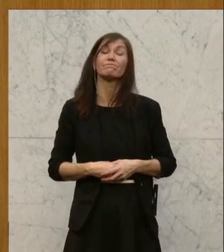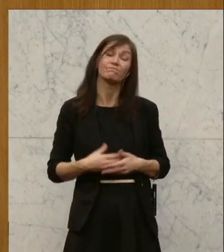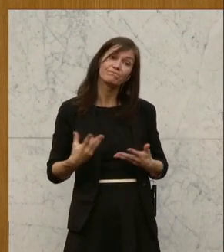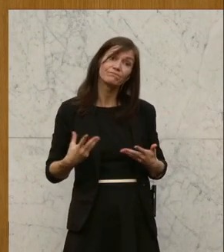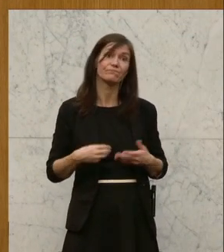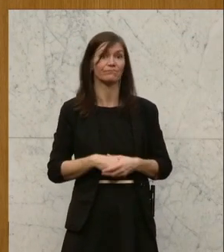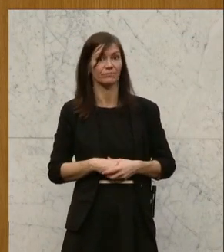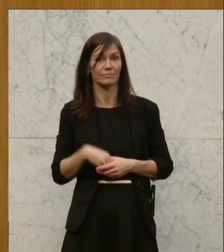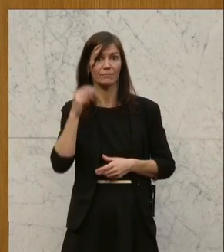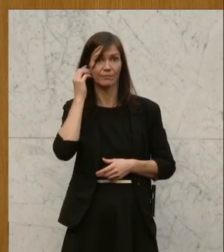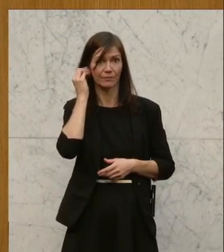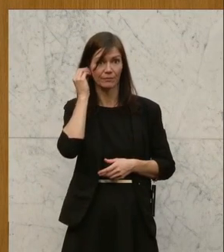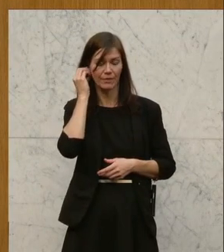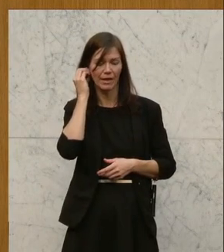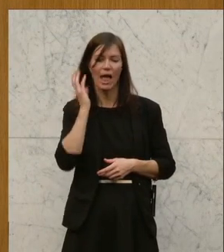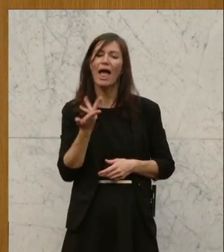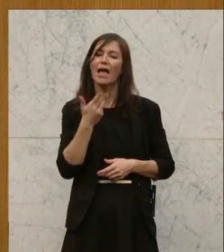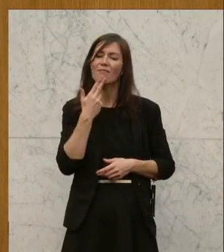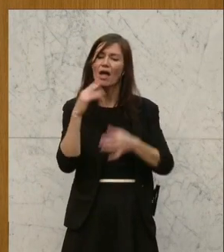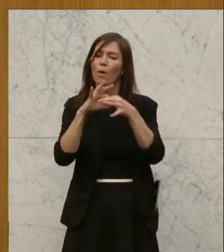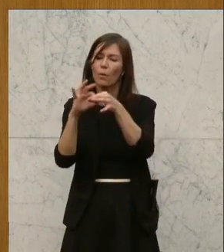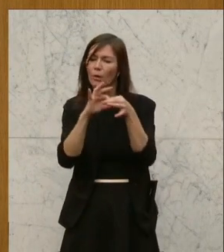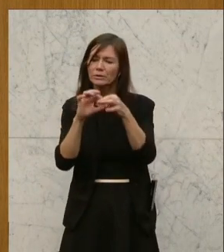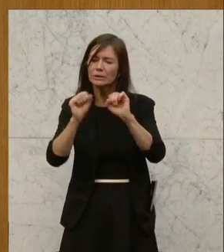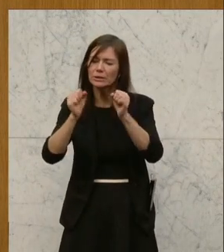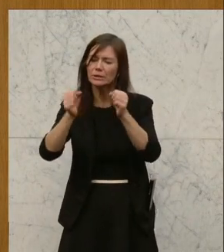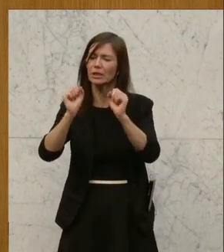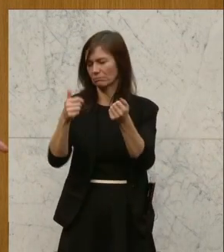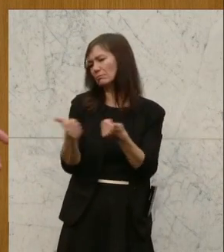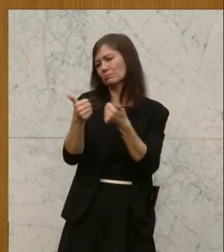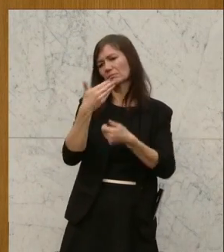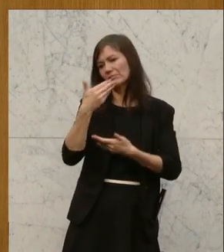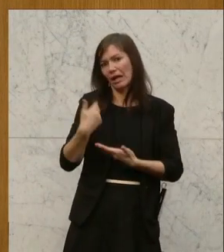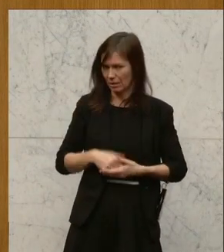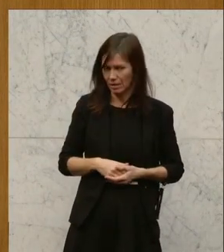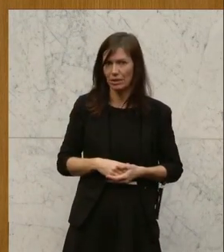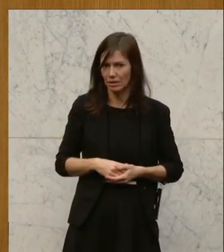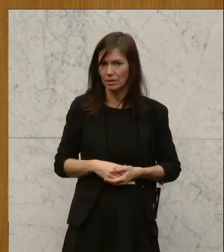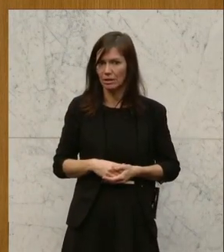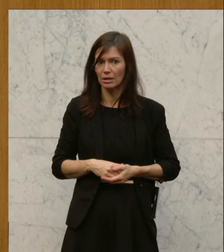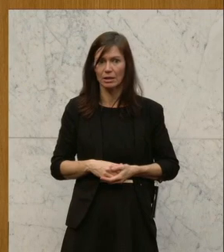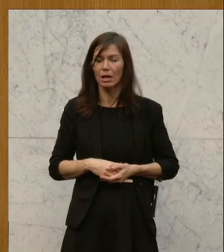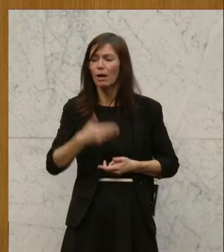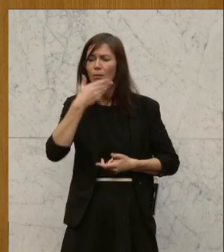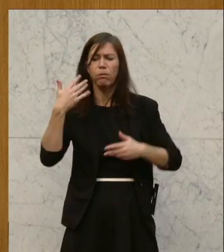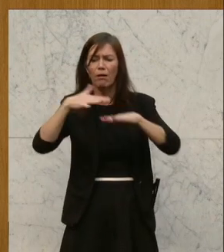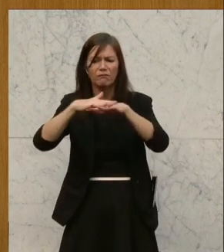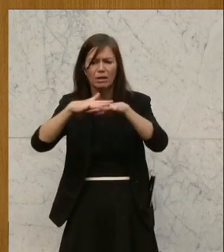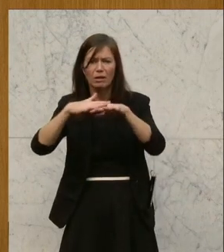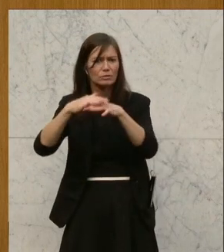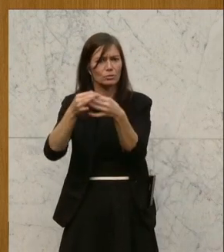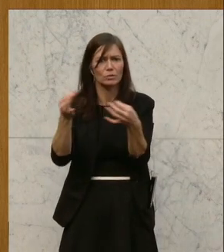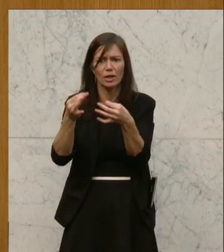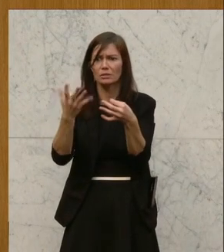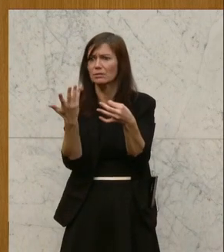zum Anfang den Initiatoren danken. Es war eine Initiative, die völlig ohne entsprechende Vernetzung zustande gekommen